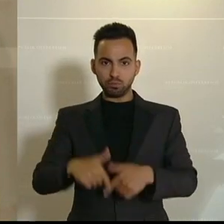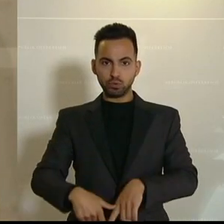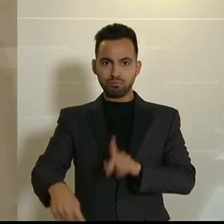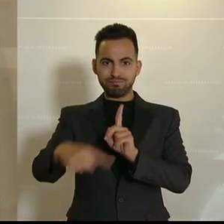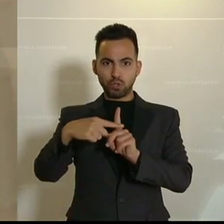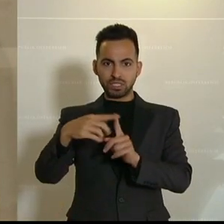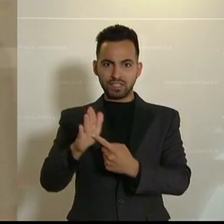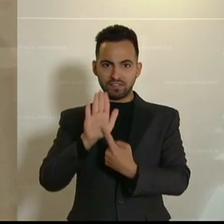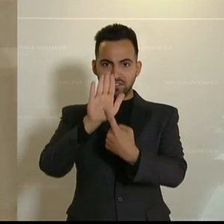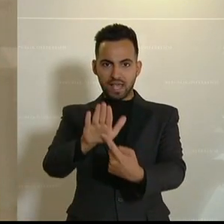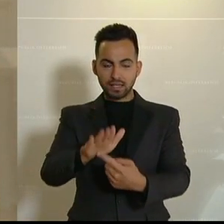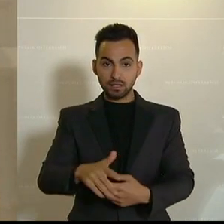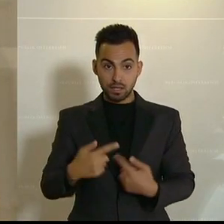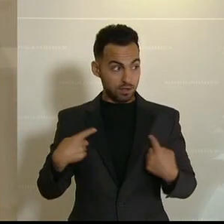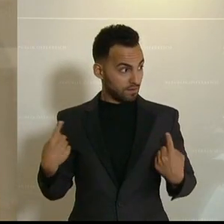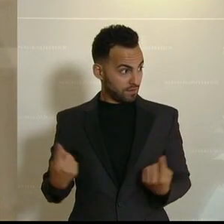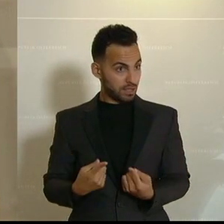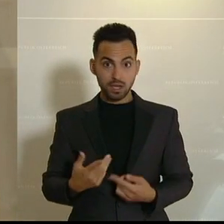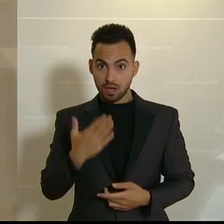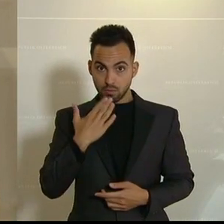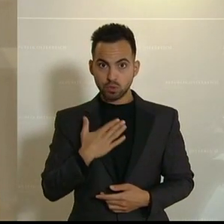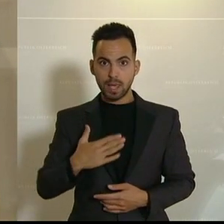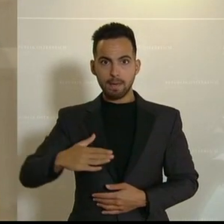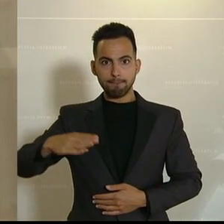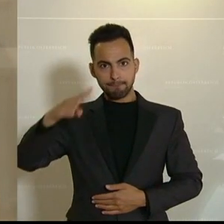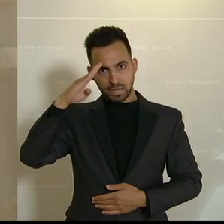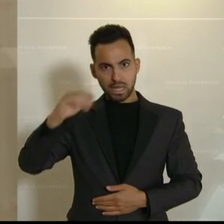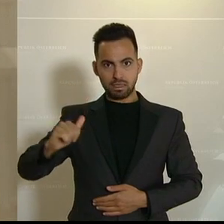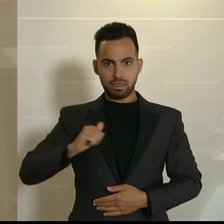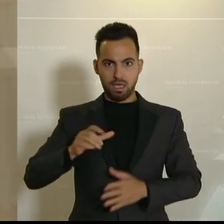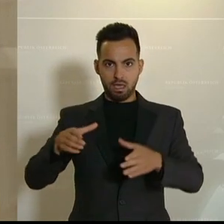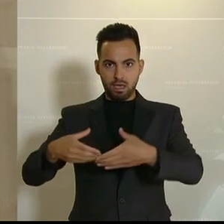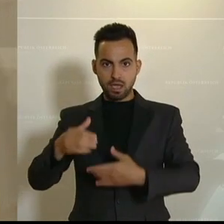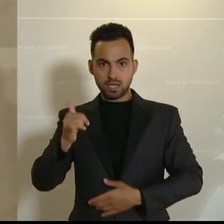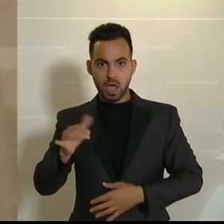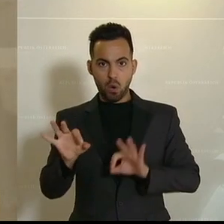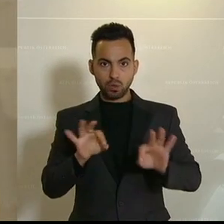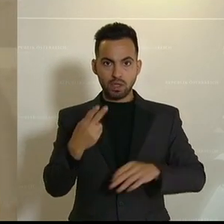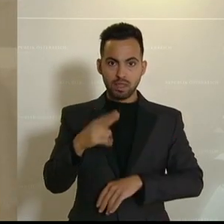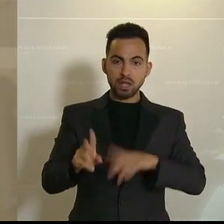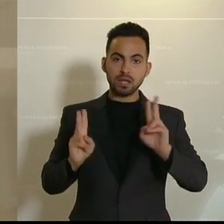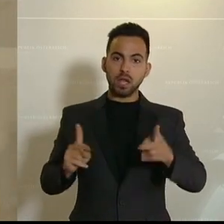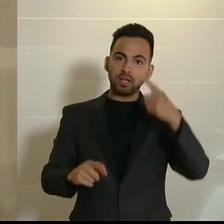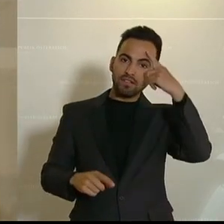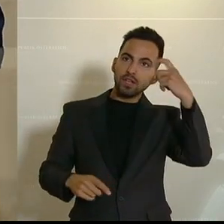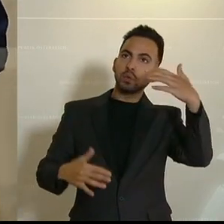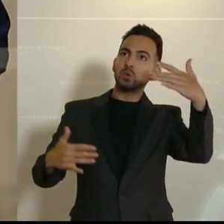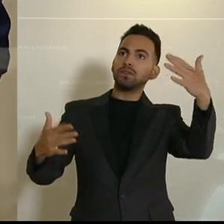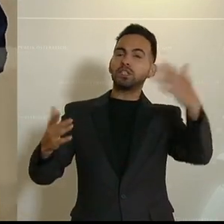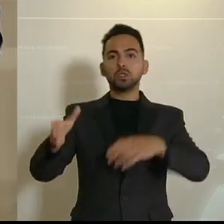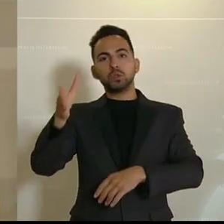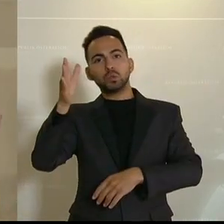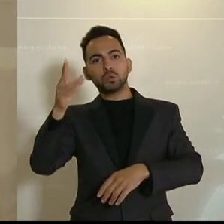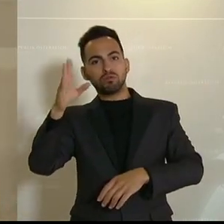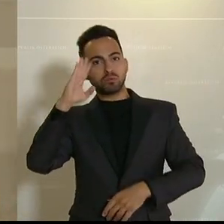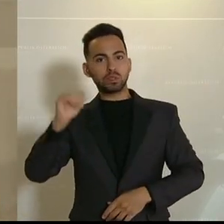geben, nämlich jenes, wollen wir ein Militär, ja oder nein. Und da können wir jetzt herumphilosophieren über die zukünftigen Aufgaben